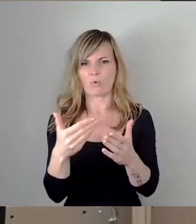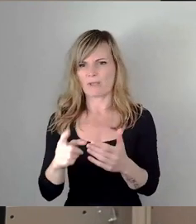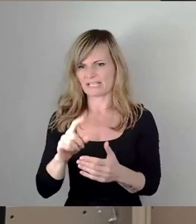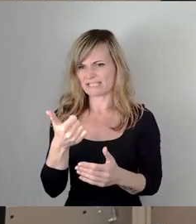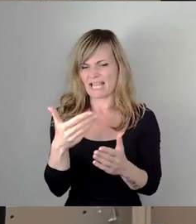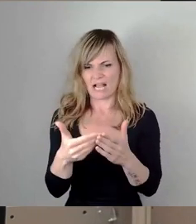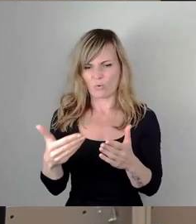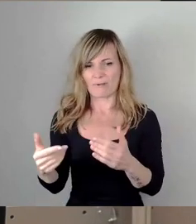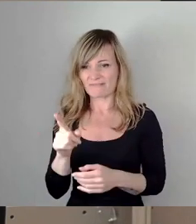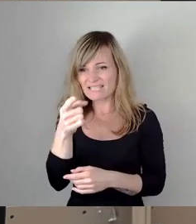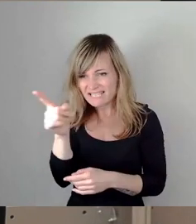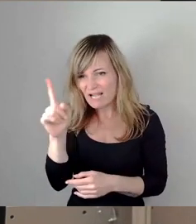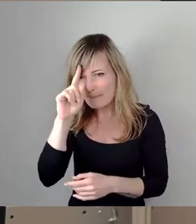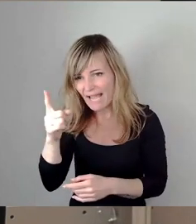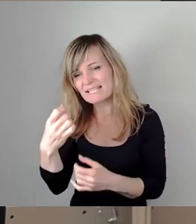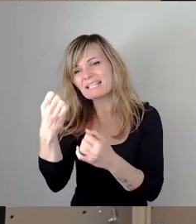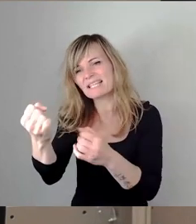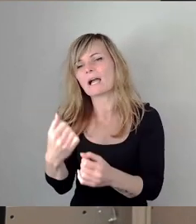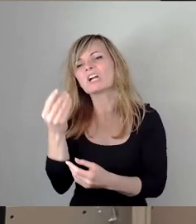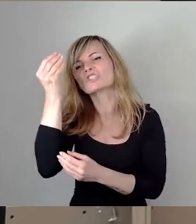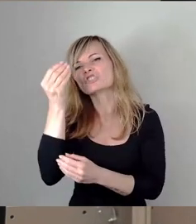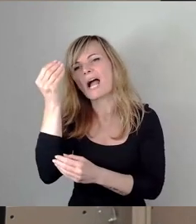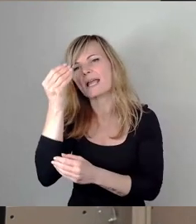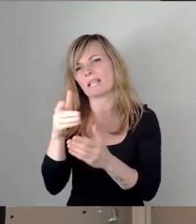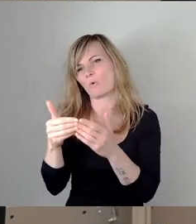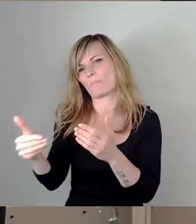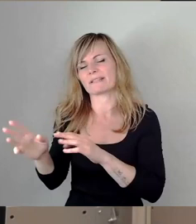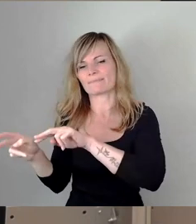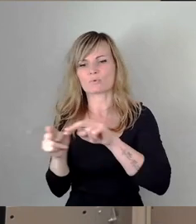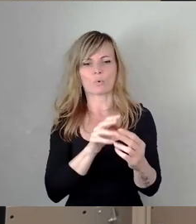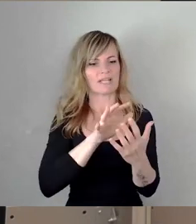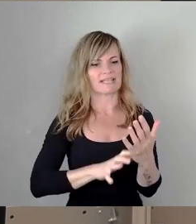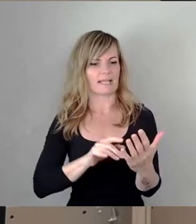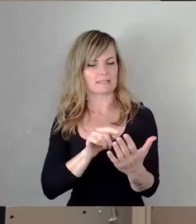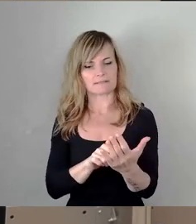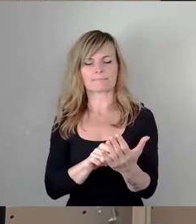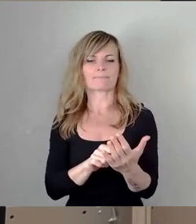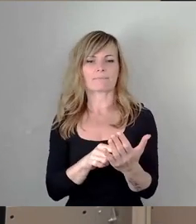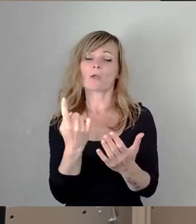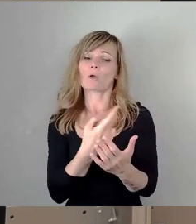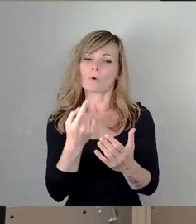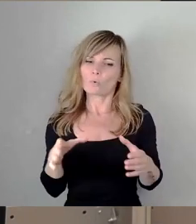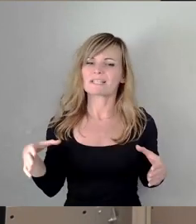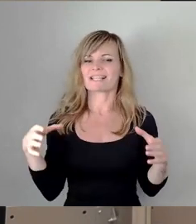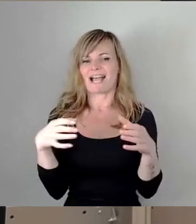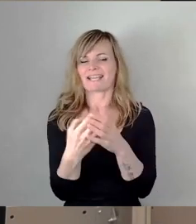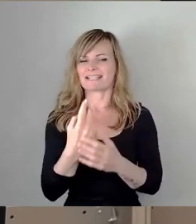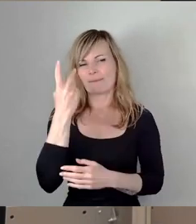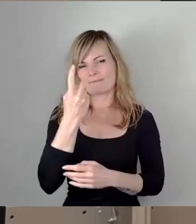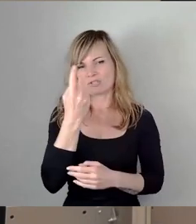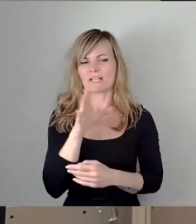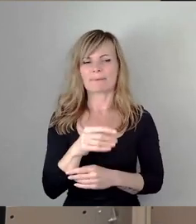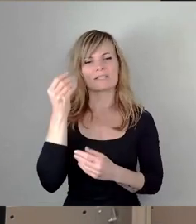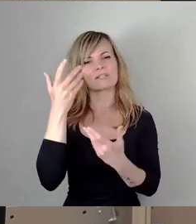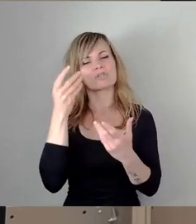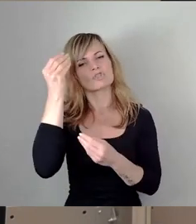ihr meint, ist sicher Scheinargument. Zurück zum Text. Uns eint also das Selbstverständnis mit Scheinargumenten und